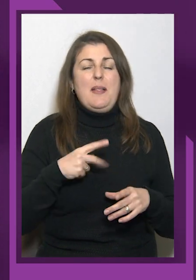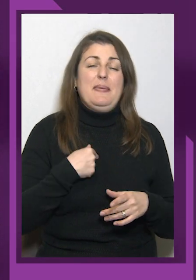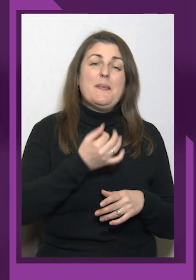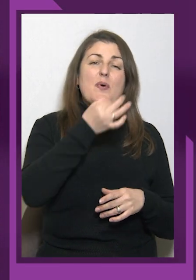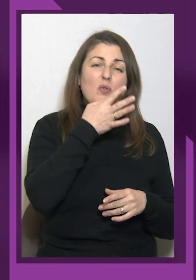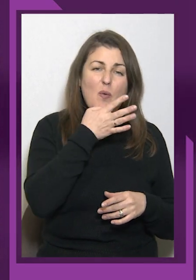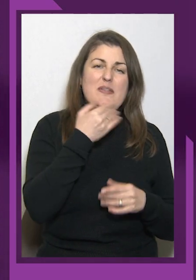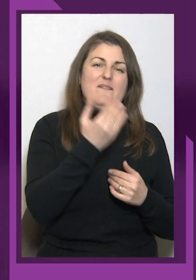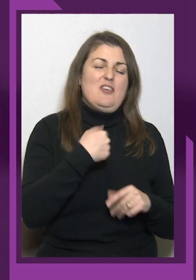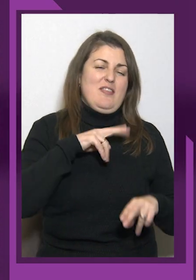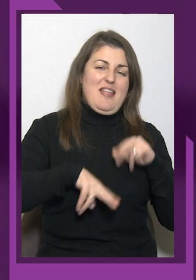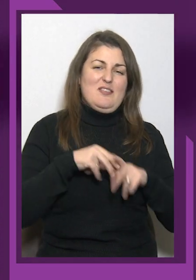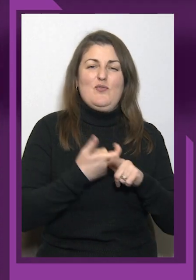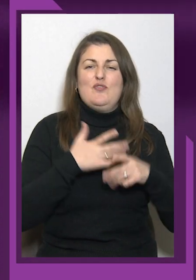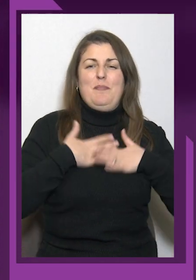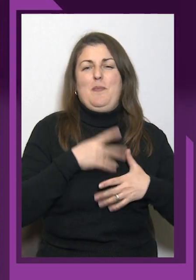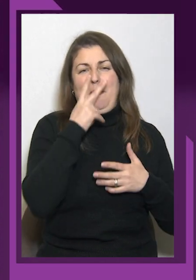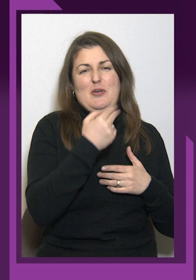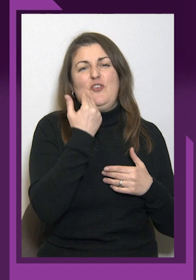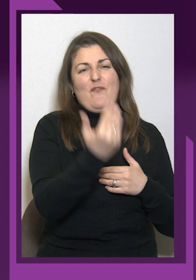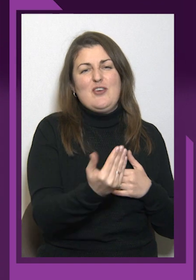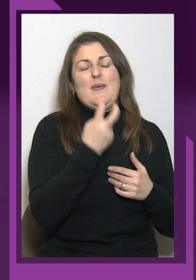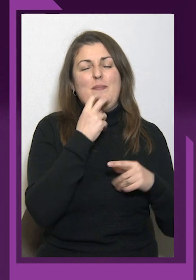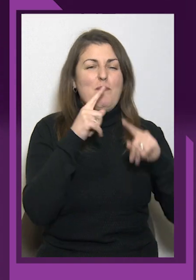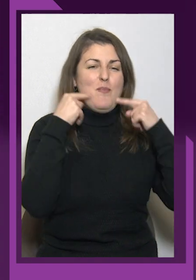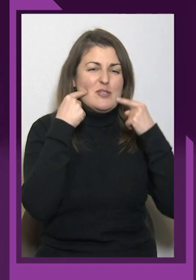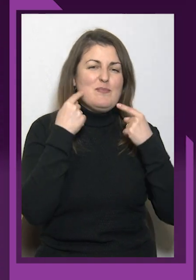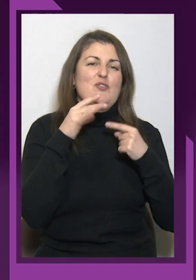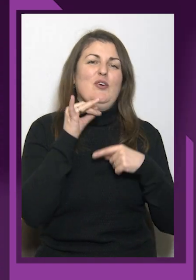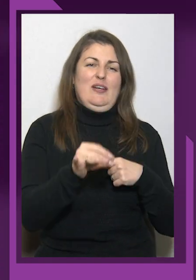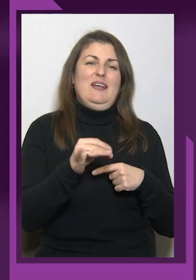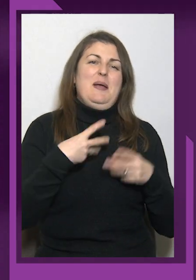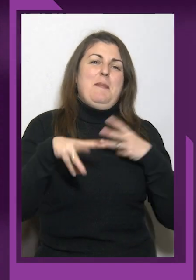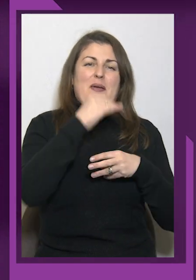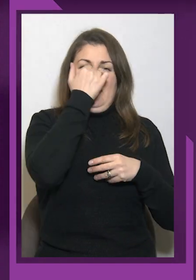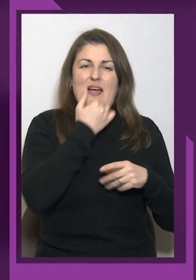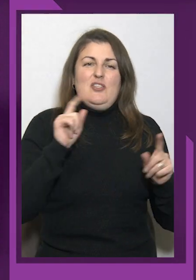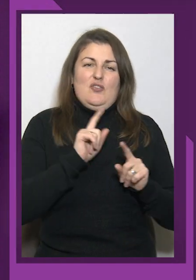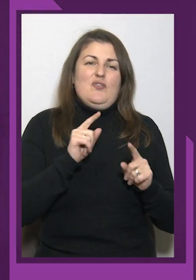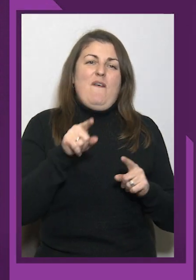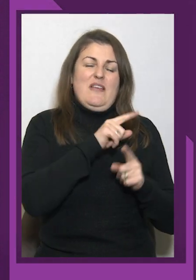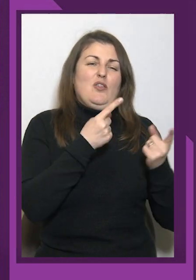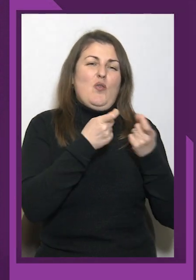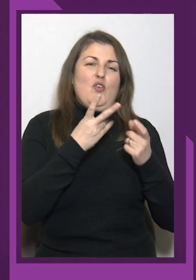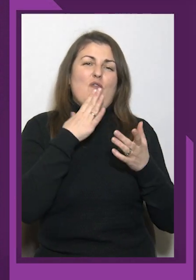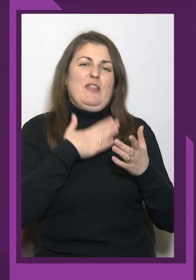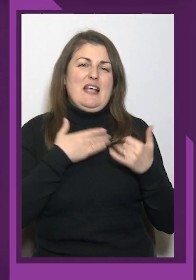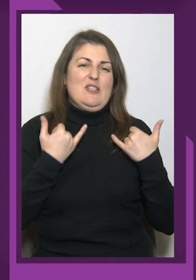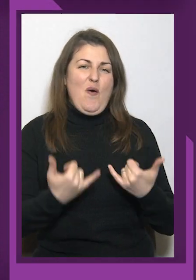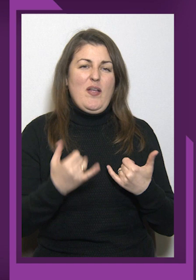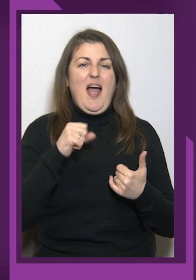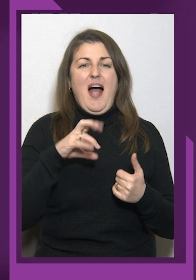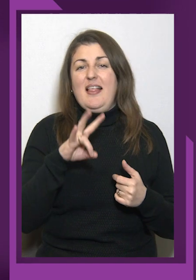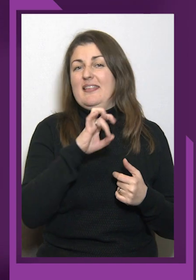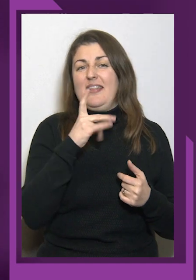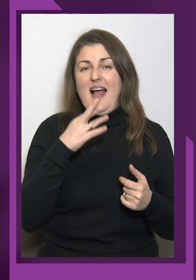посмішку, і ми вдячні, що ви долучилися до нас сьогодні, але, Наталя, ну, не можемо вас відпустити